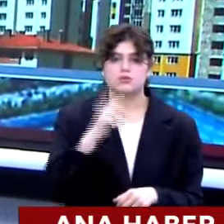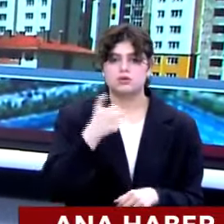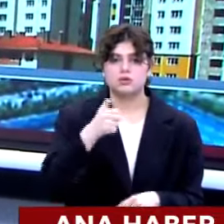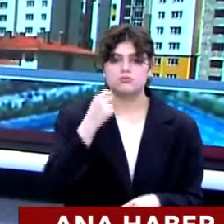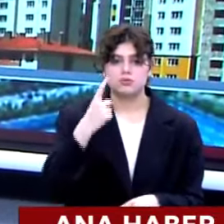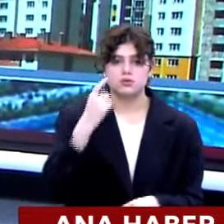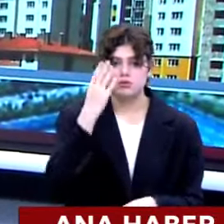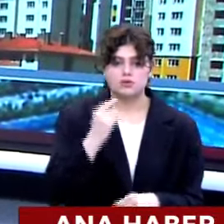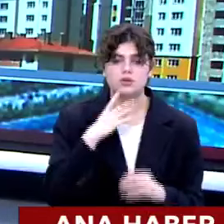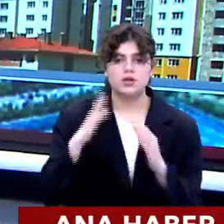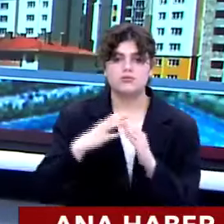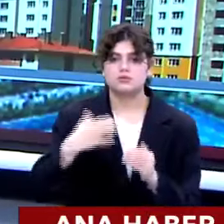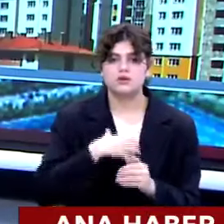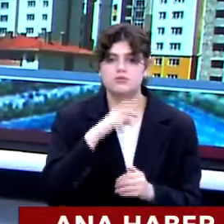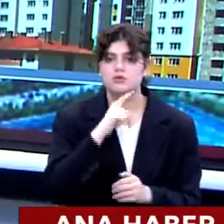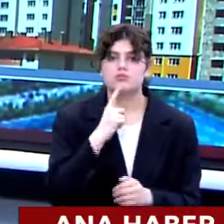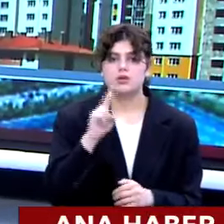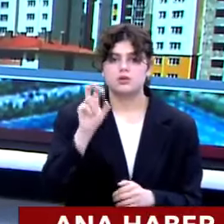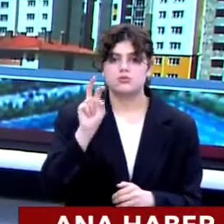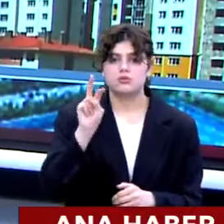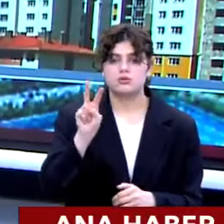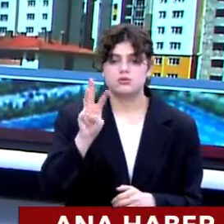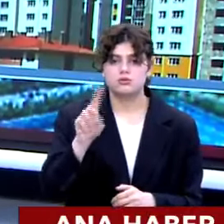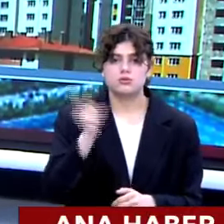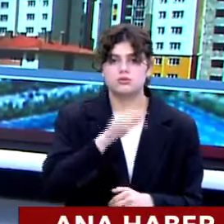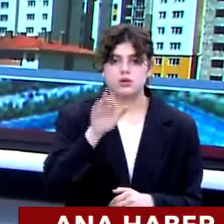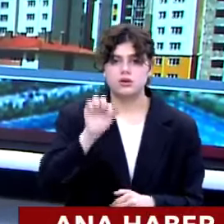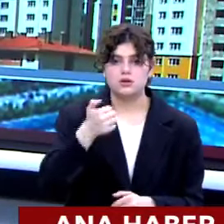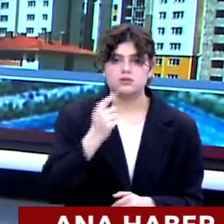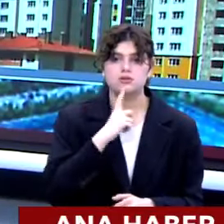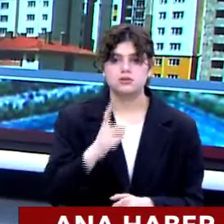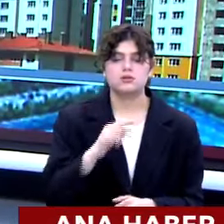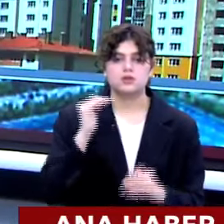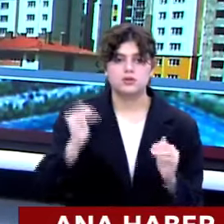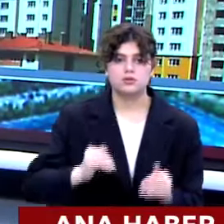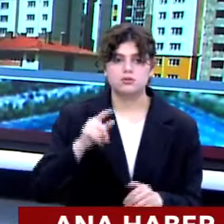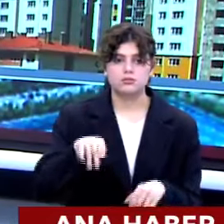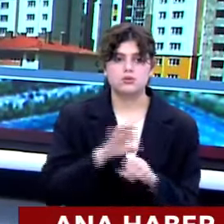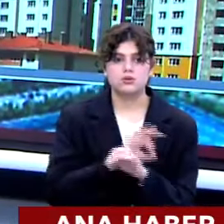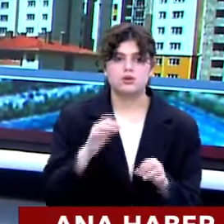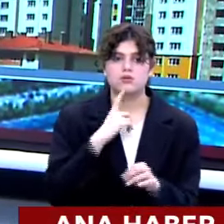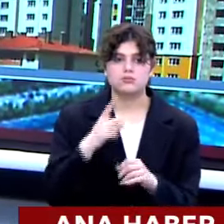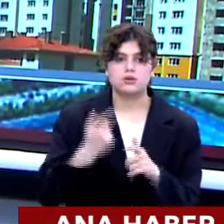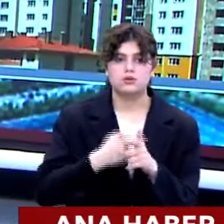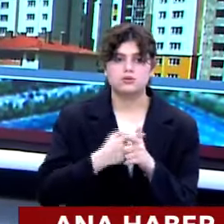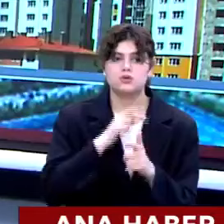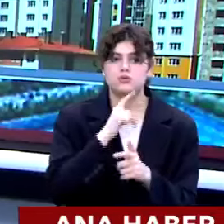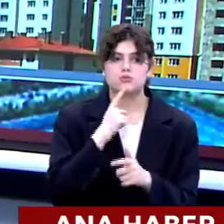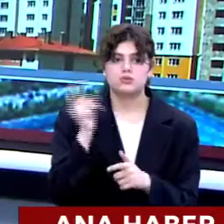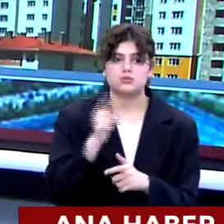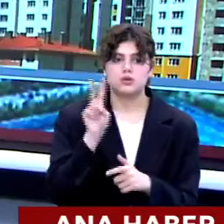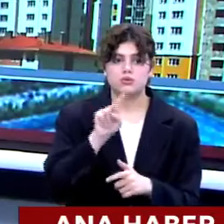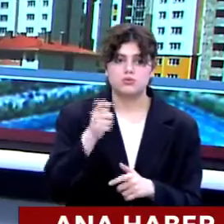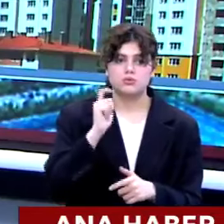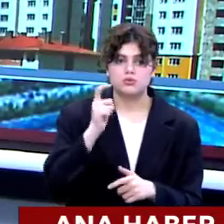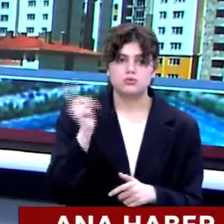.1 olan ev sahipliği oranı 2023'de %56.2'ye geriledi. Bu dönemde kiracı oranı %20